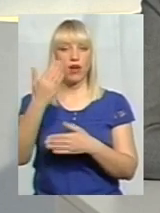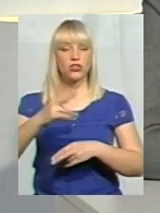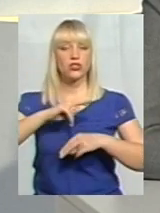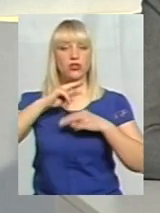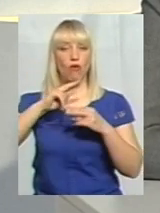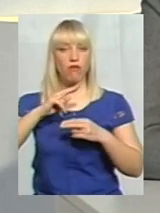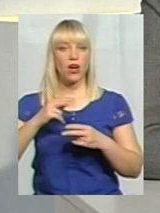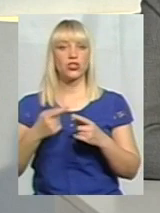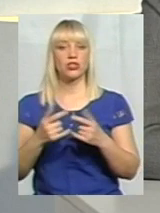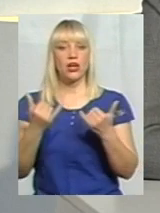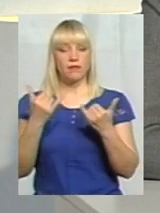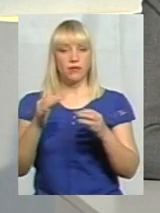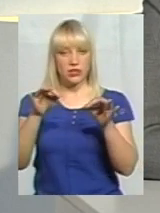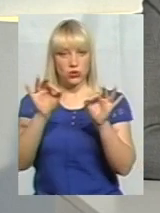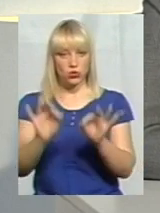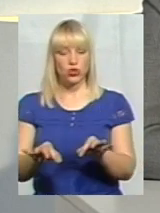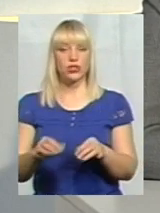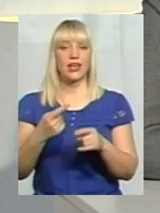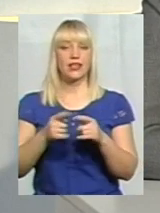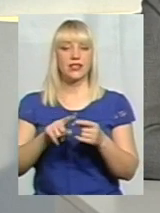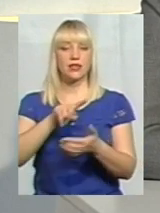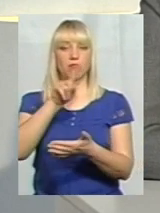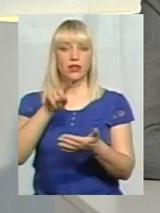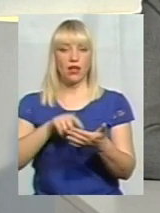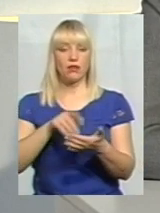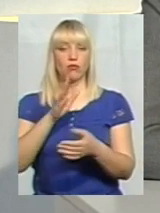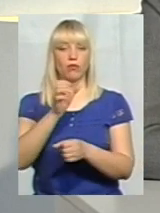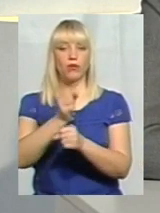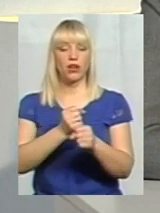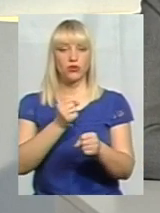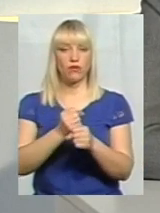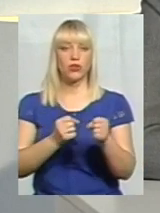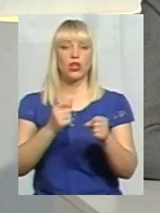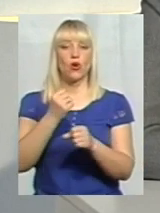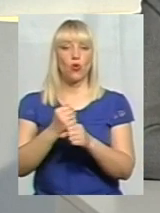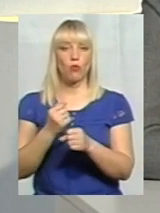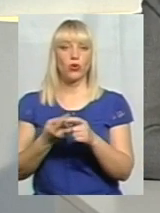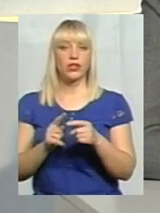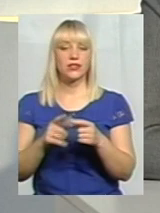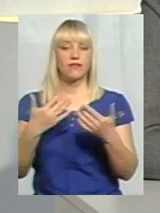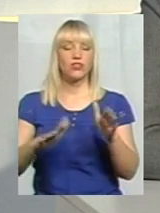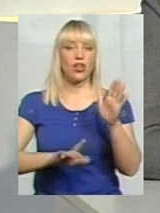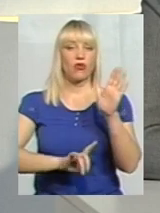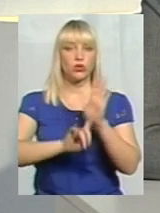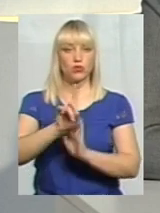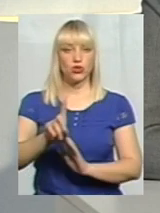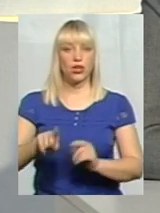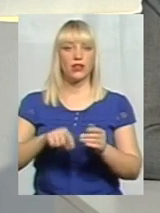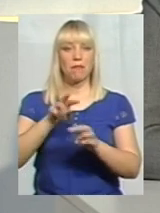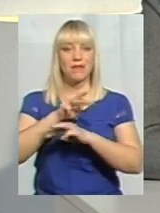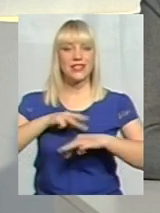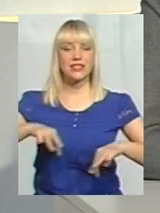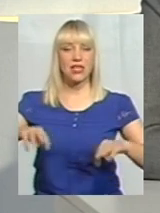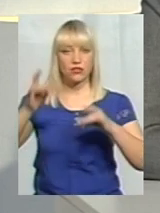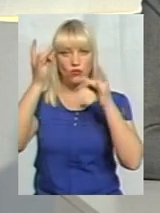над цим питанням працювати, тому що робота над цим вже розпочата. І я думаю, що на сьогоднішній день у нас в Міністерство культури